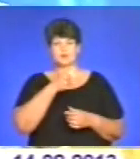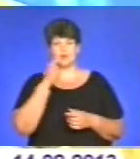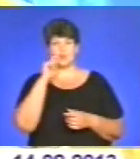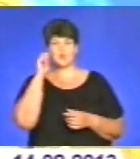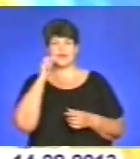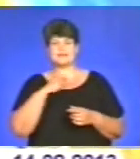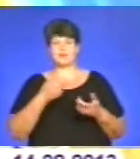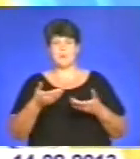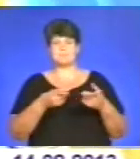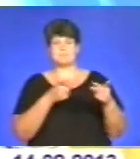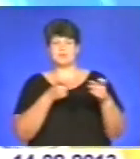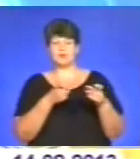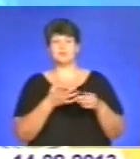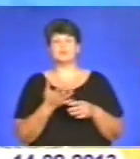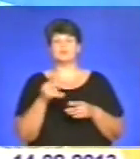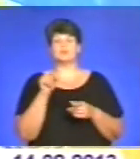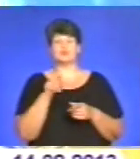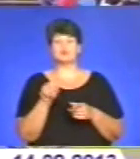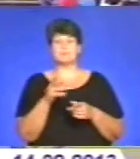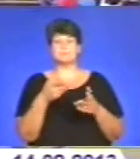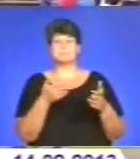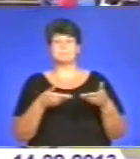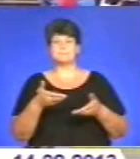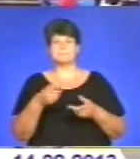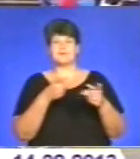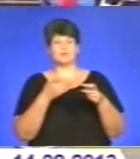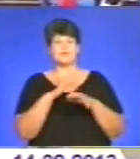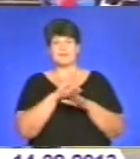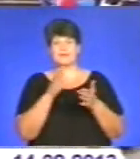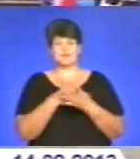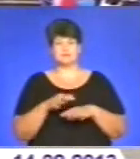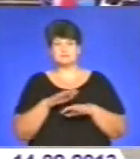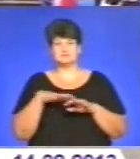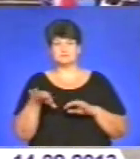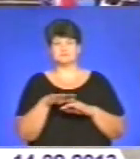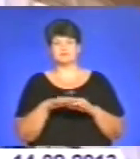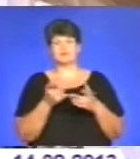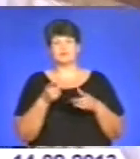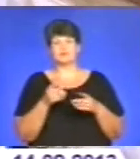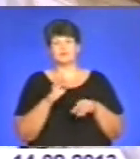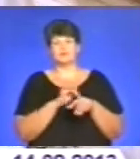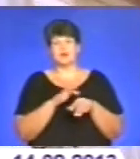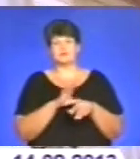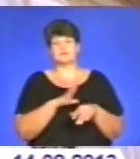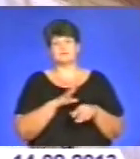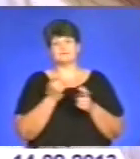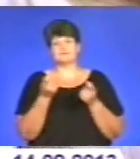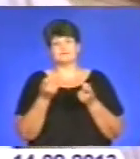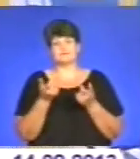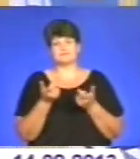біатлону. Оскільки біатлон не належить до масового виду спорту, той оболівальників завітало небагато.